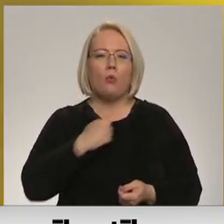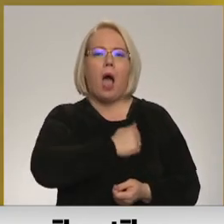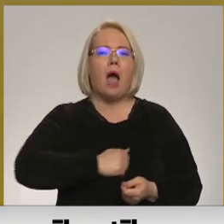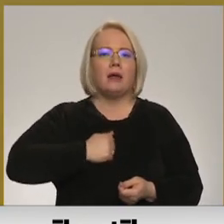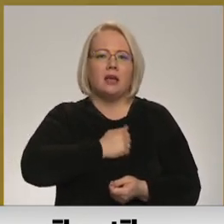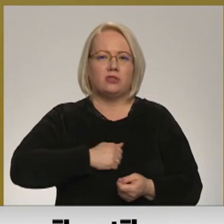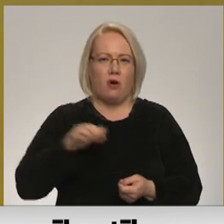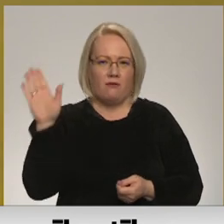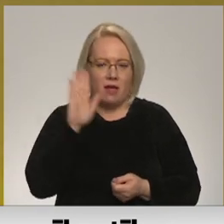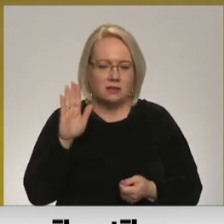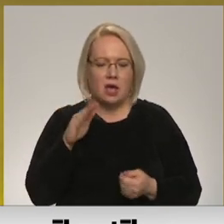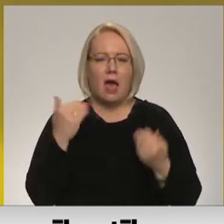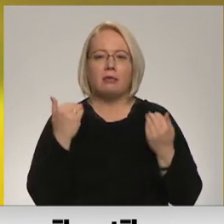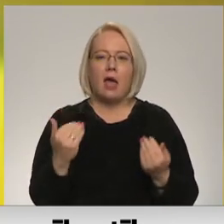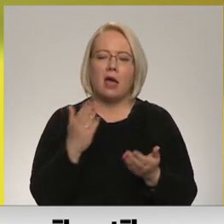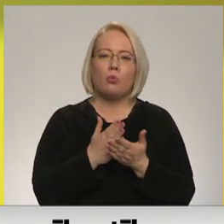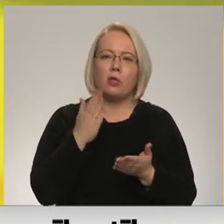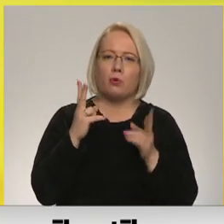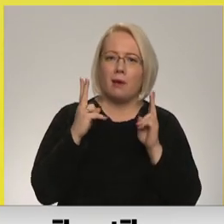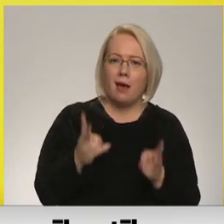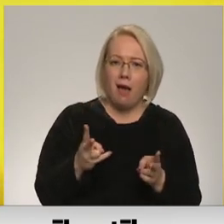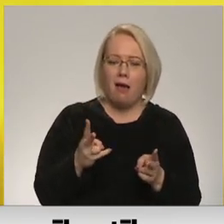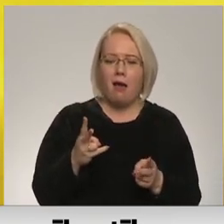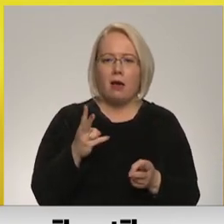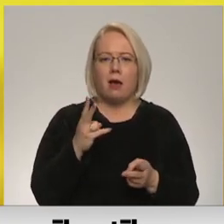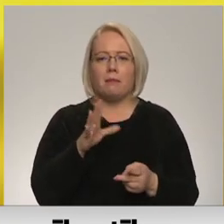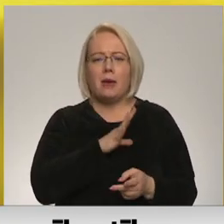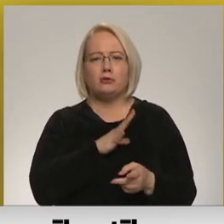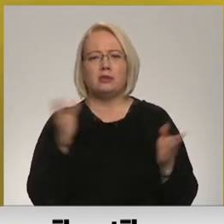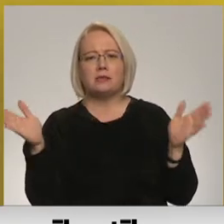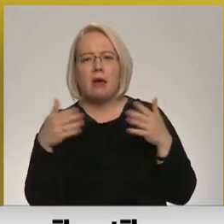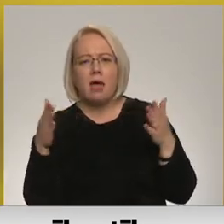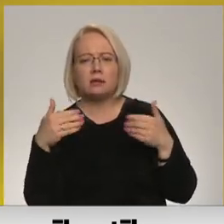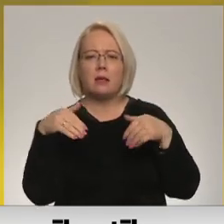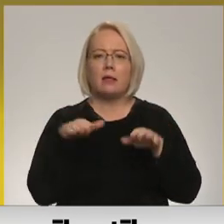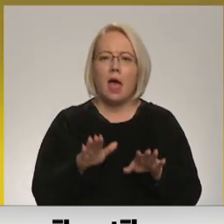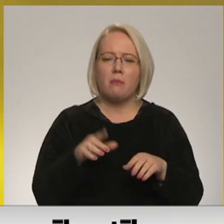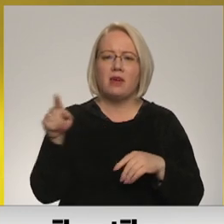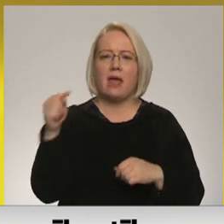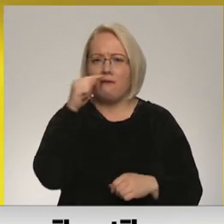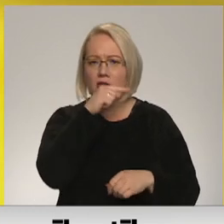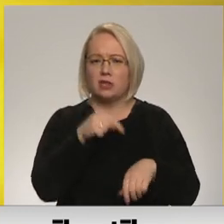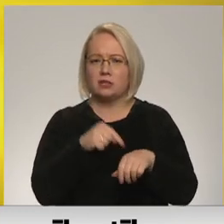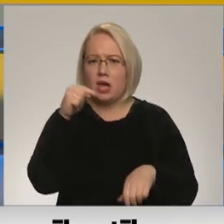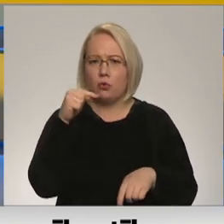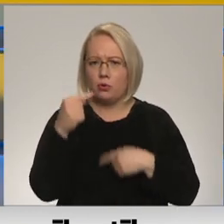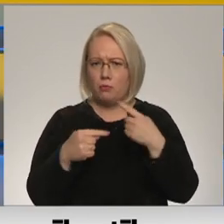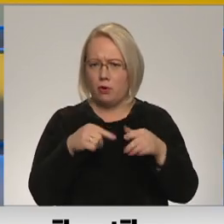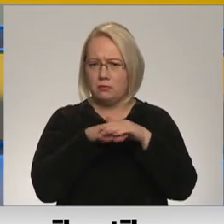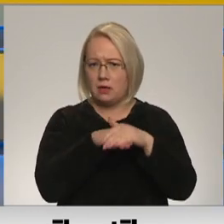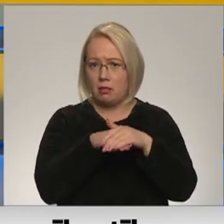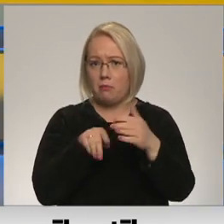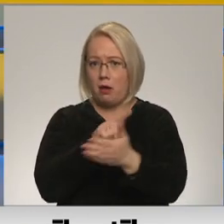jau notikumi ir virzījušies uz priekšu, ir bijuši dažādas sanāksmes, lēmumi? Vai šī vilšanās sajūta jums ir saglabājusies?